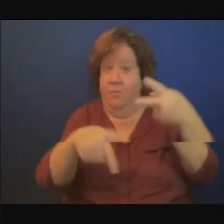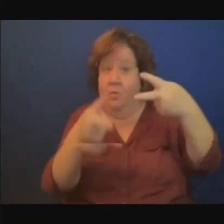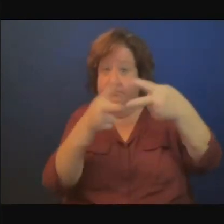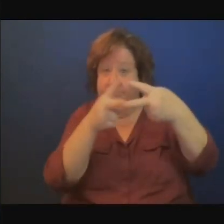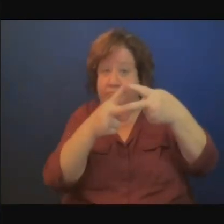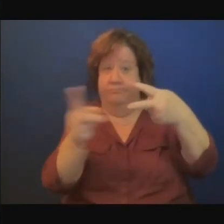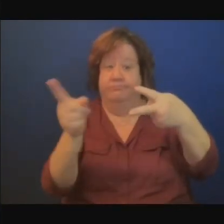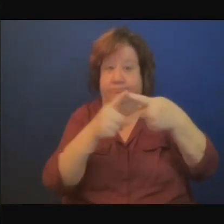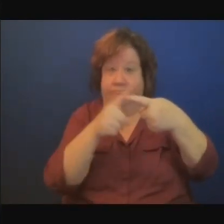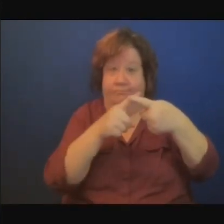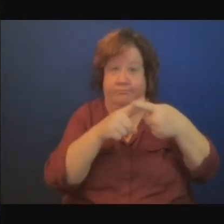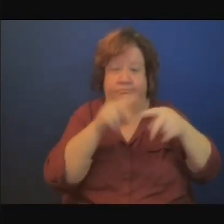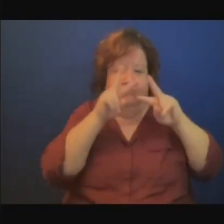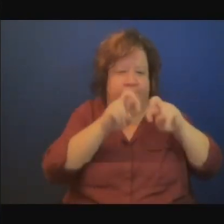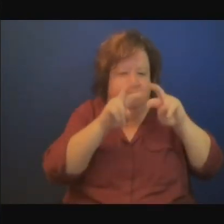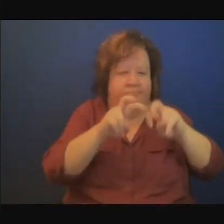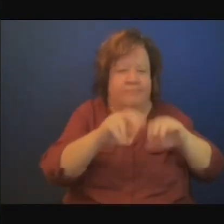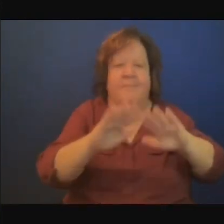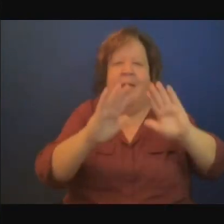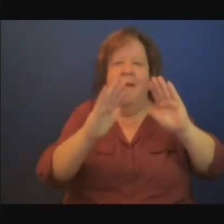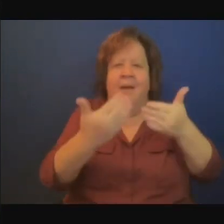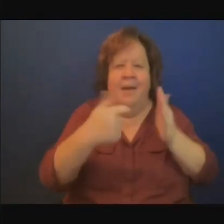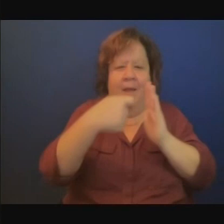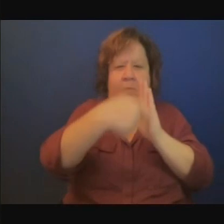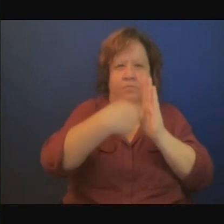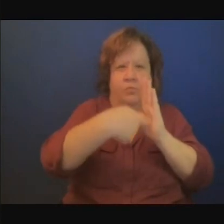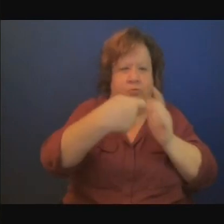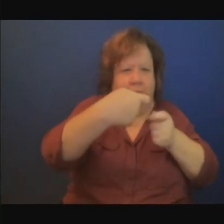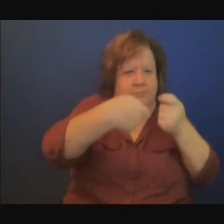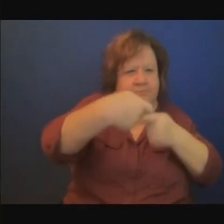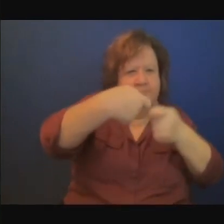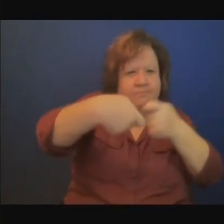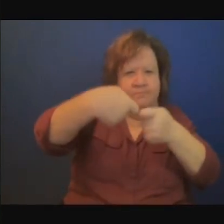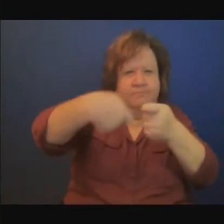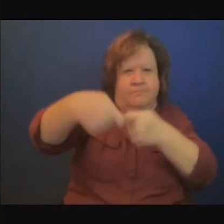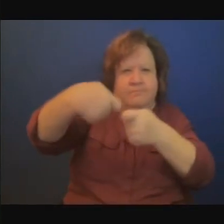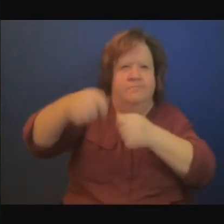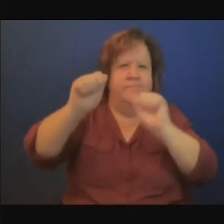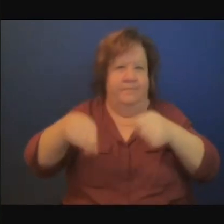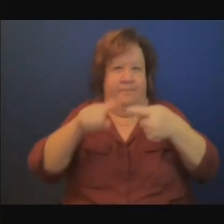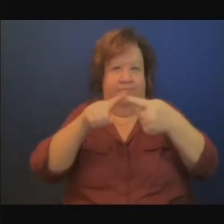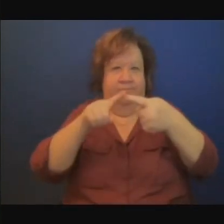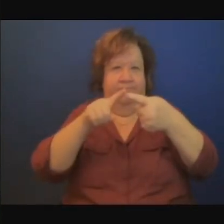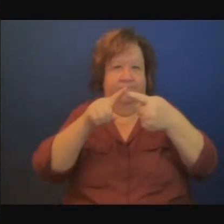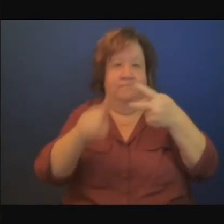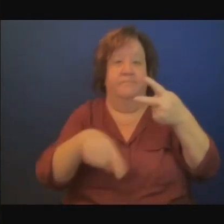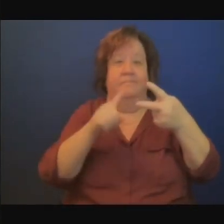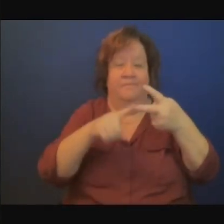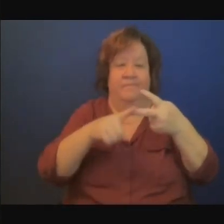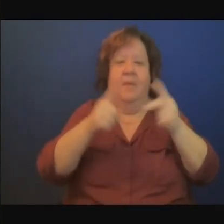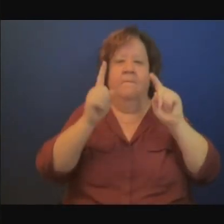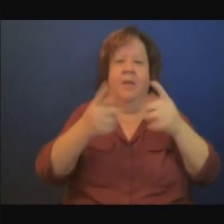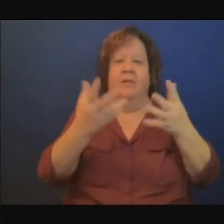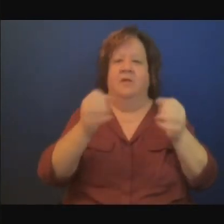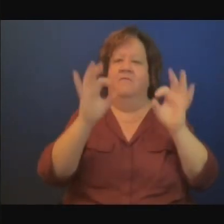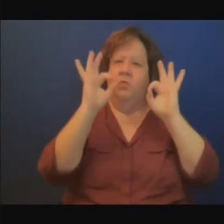règlements et de bons partenariats publics privés il faut mettre ces systèmes en place pour qu'on puisse